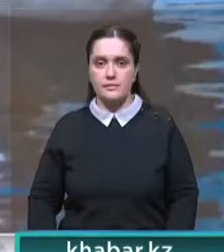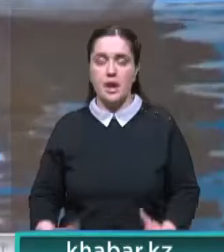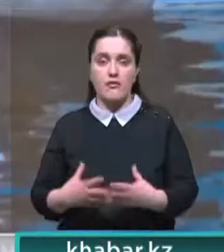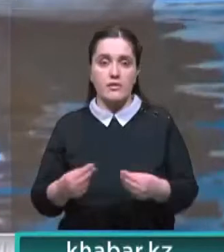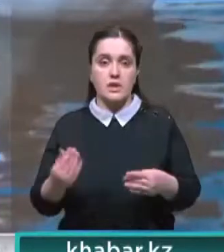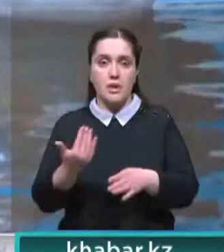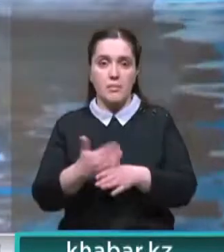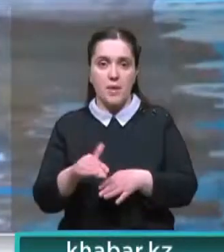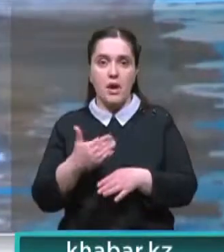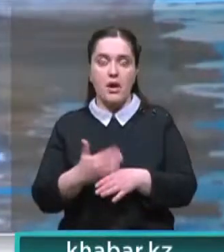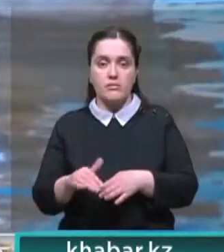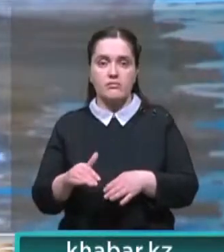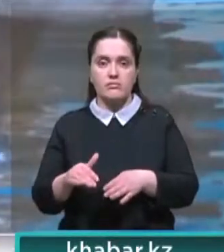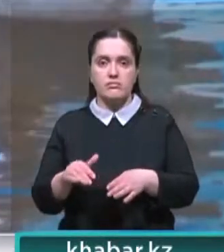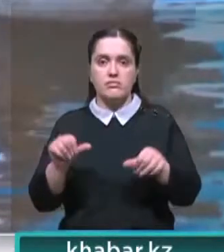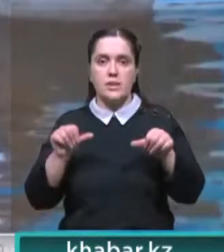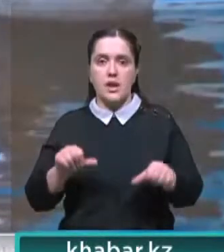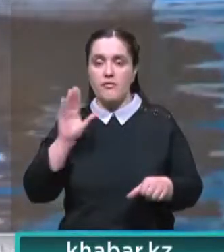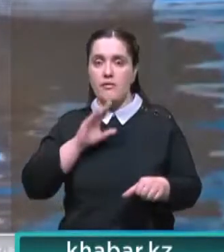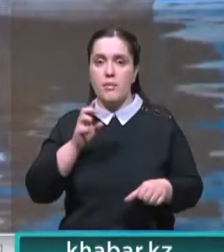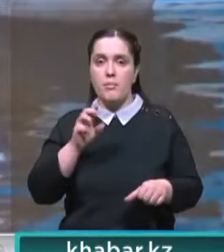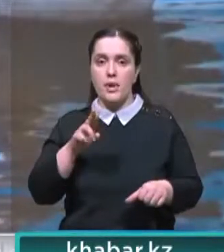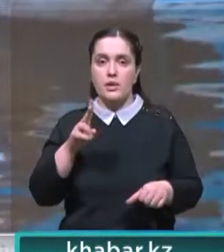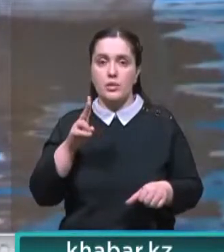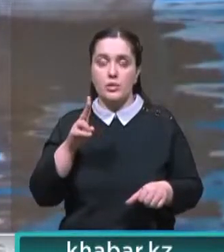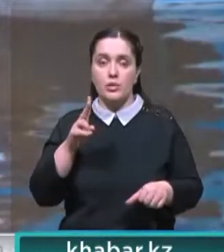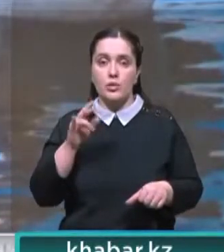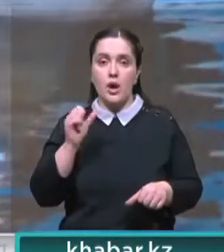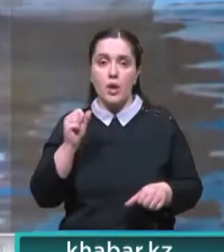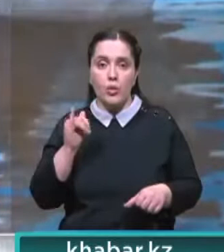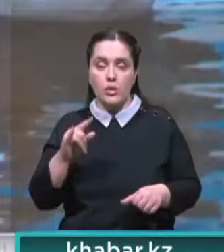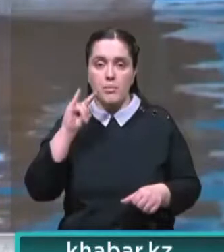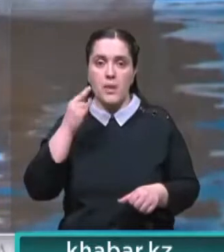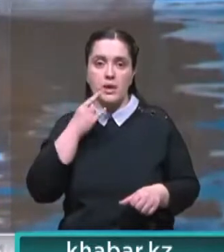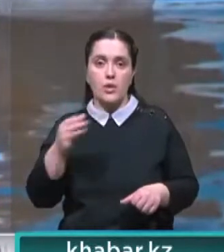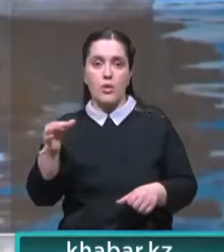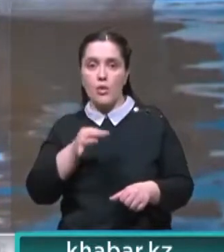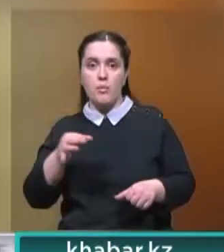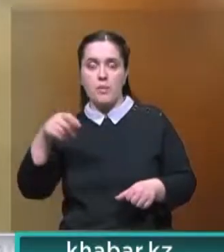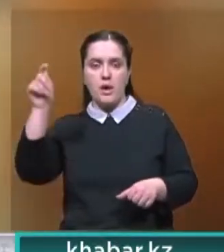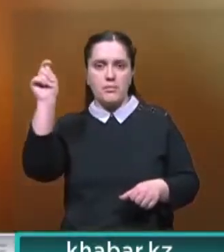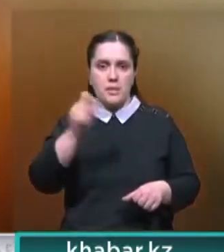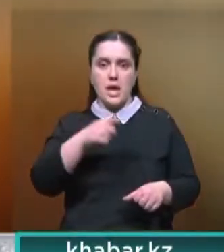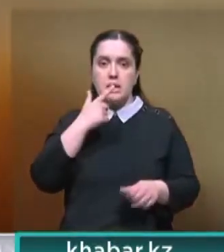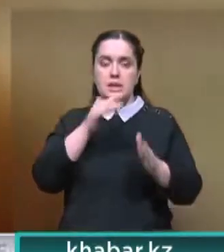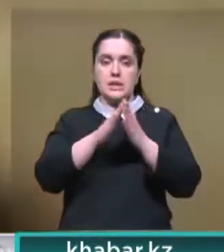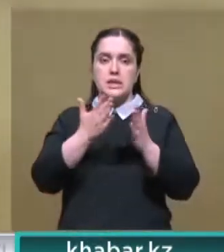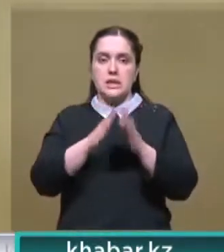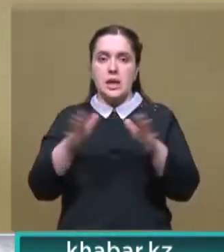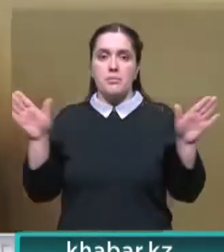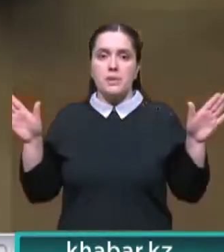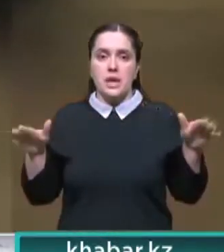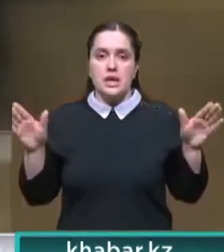Весна потихоньку уже вступает в свои права. На водоемы Баянаульского района по Владарской области прилетели краснокнижные птицы,